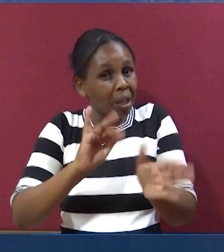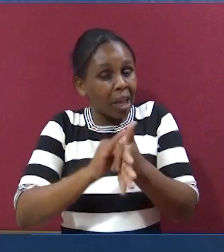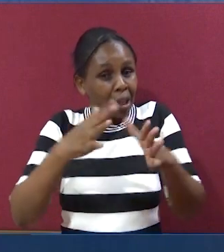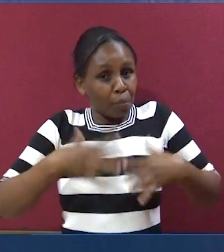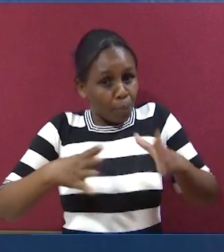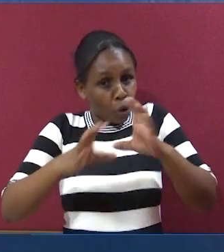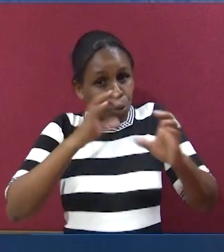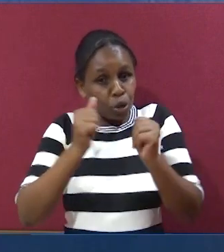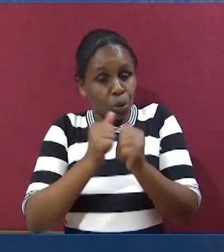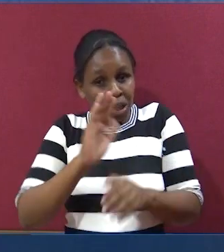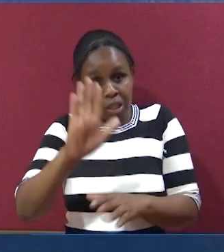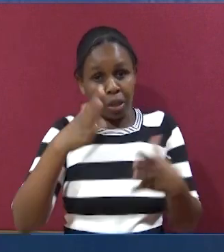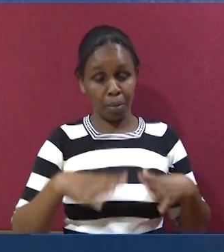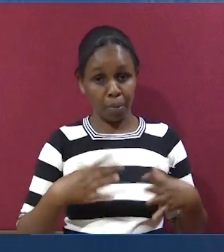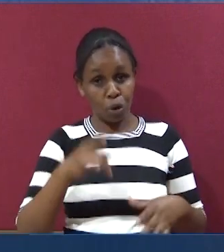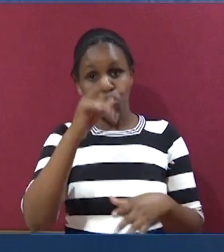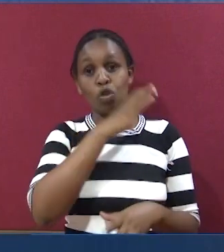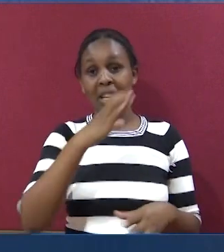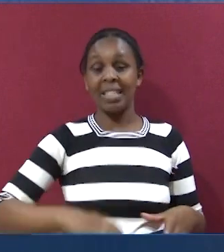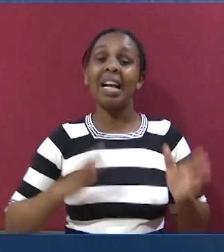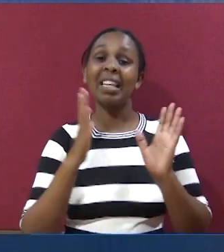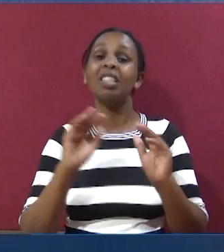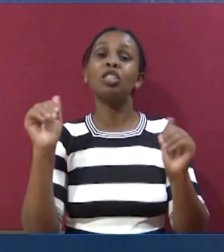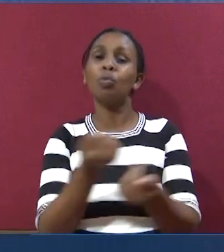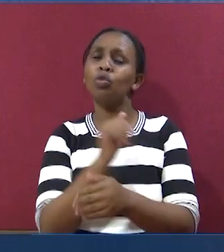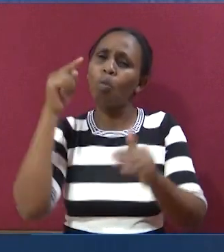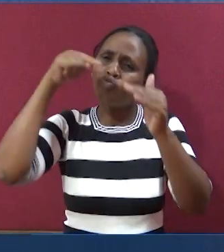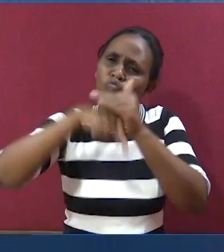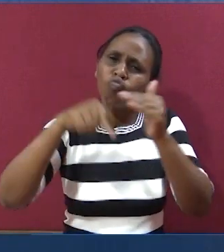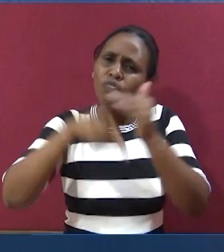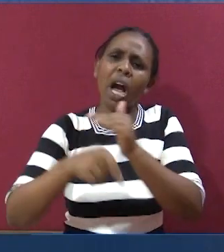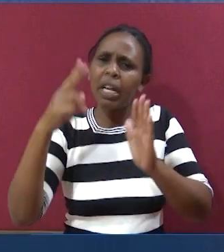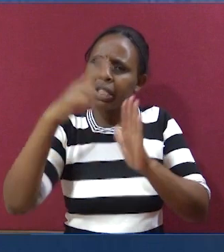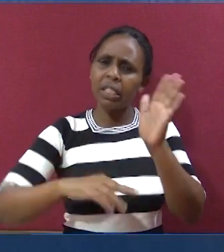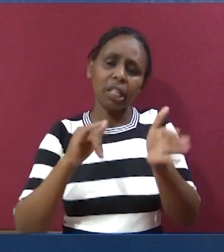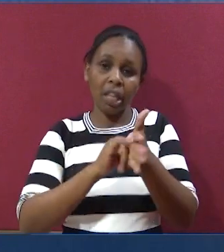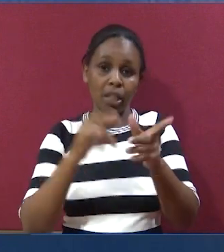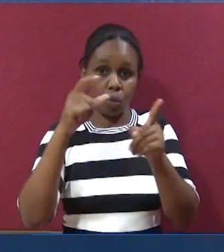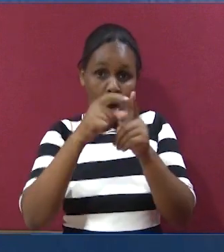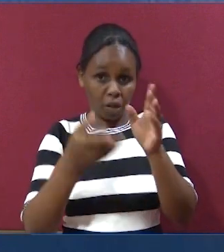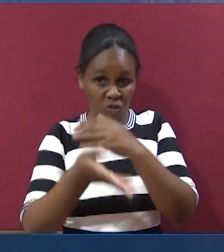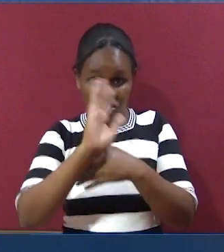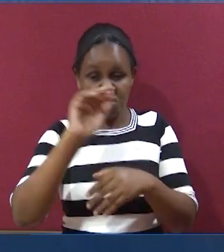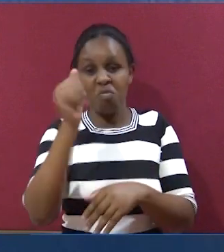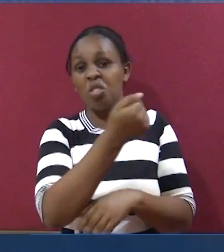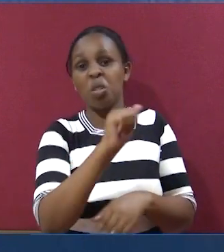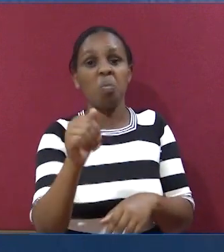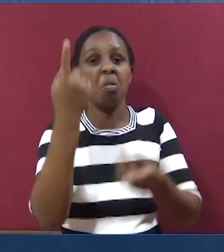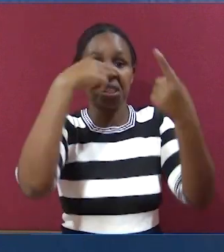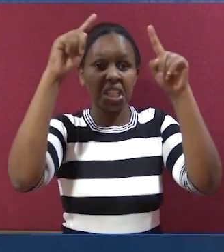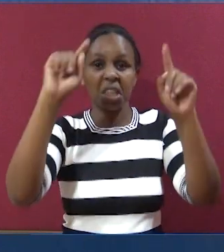mungu anatumia kuongea na watu wake. Na kama wewe, kama mkristo, autaweza kuingia kwa ndani na kusoma yale maandiko,